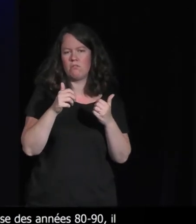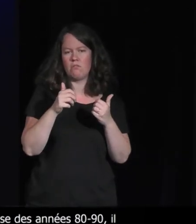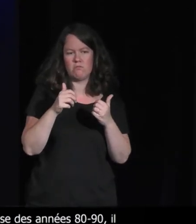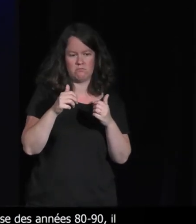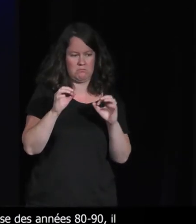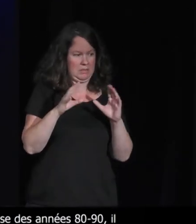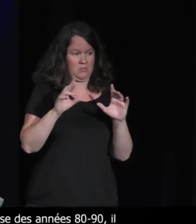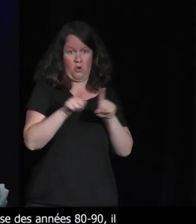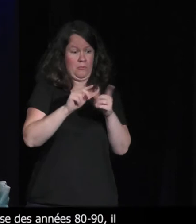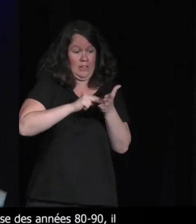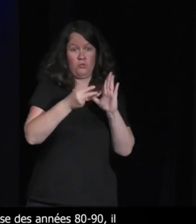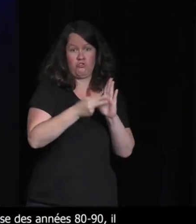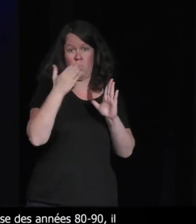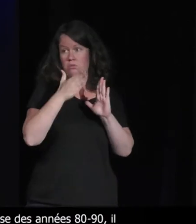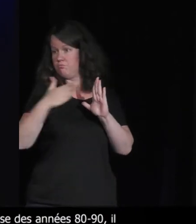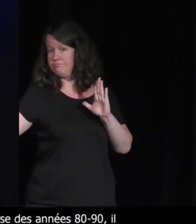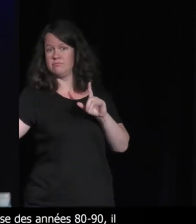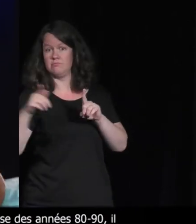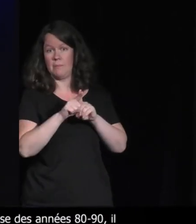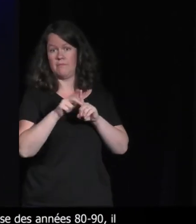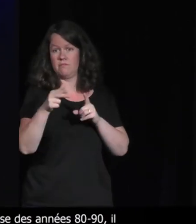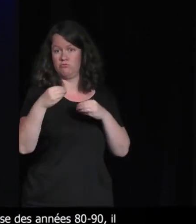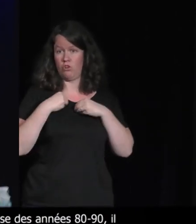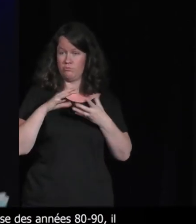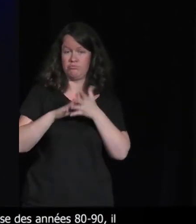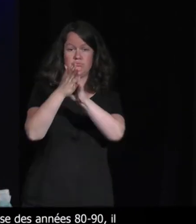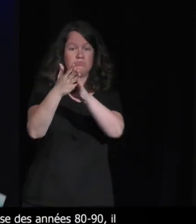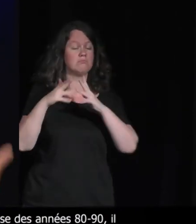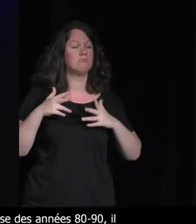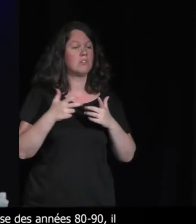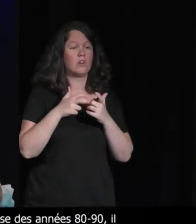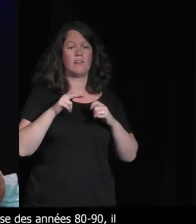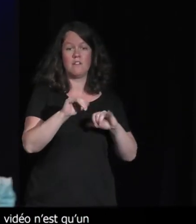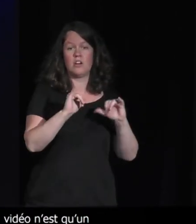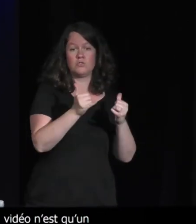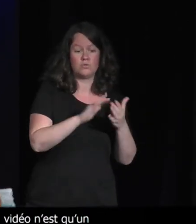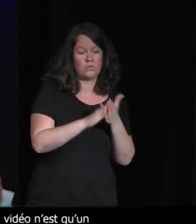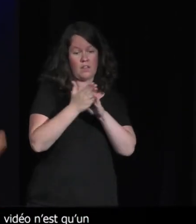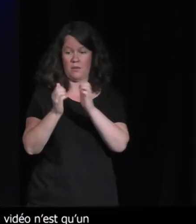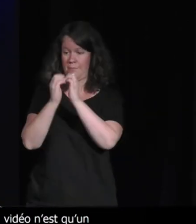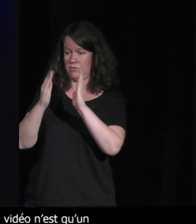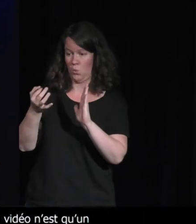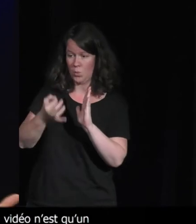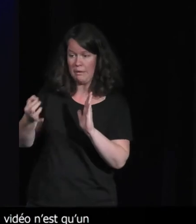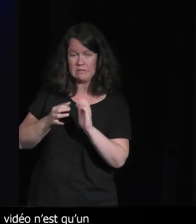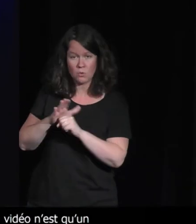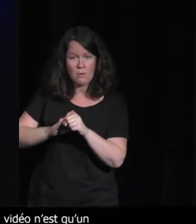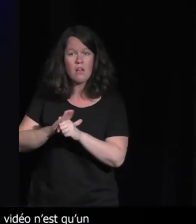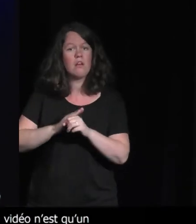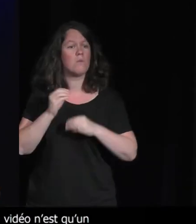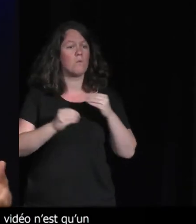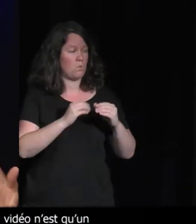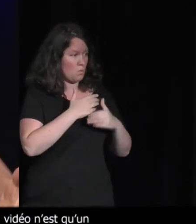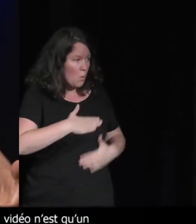technologies qui vont permettre une automatisation totale du domicile, des loisirs, etc.